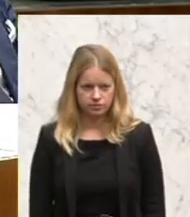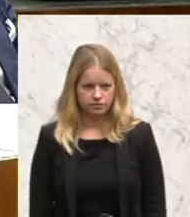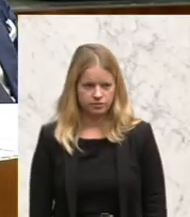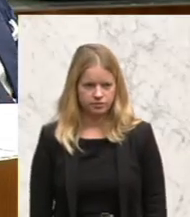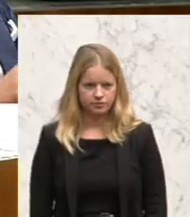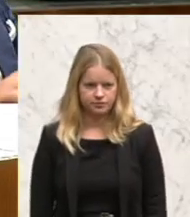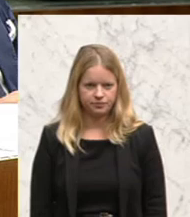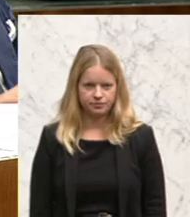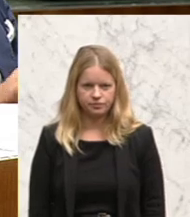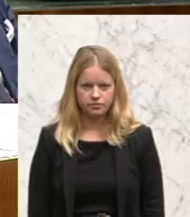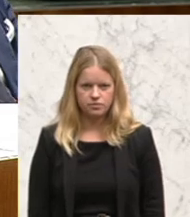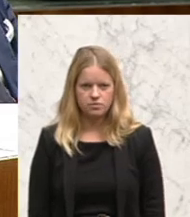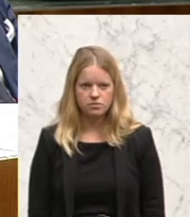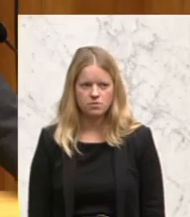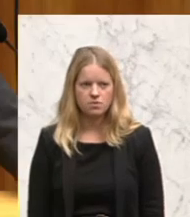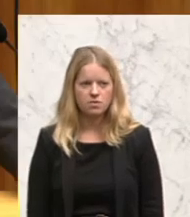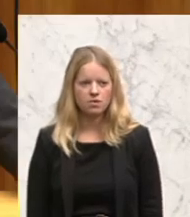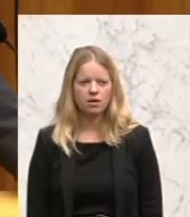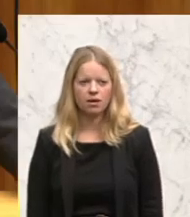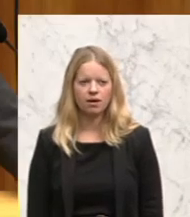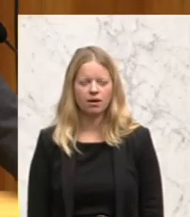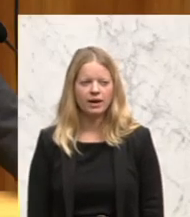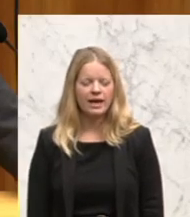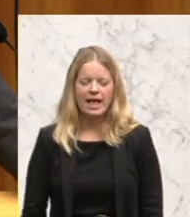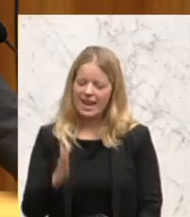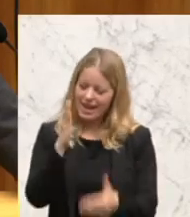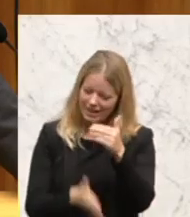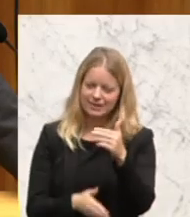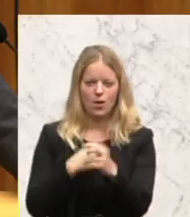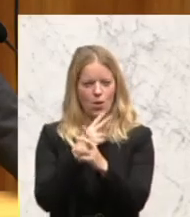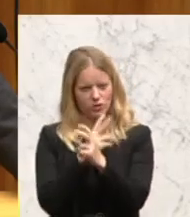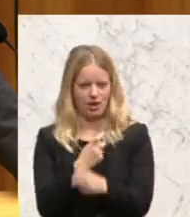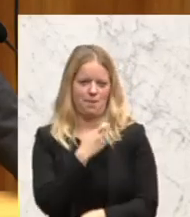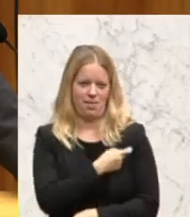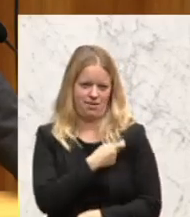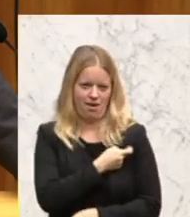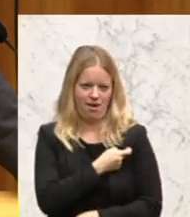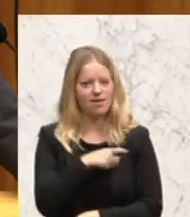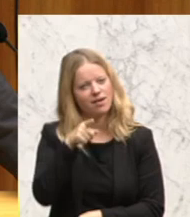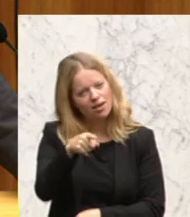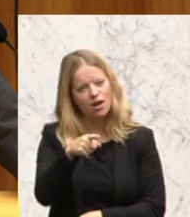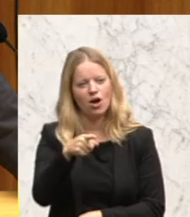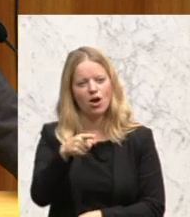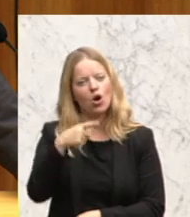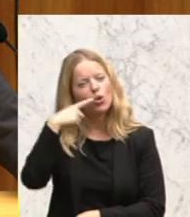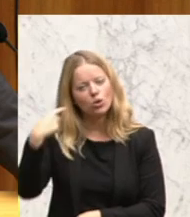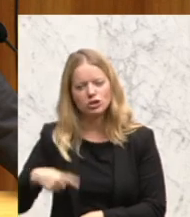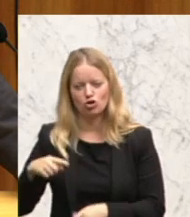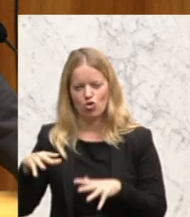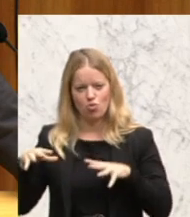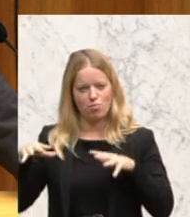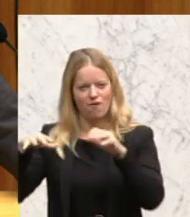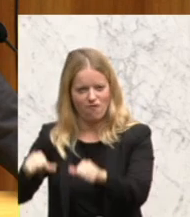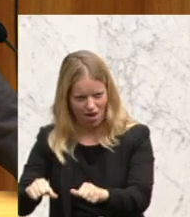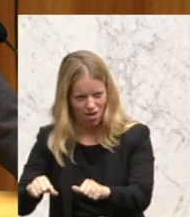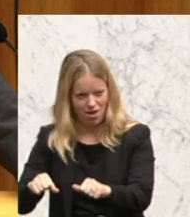Die letzte, die letzte österreichische Partei, die einen russischen Überfall auf einen unabhängigen